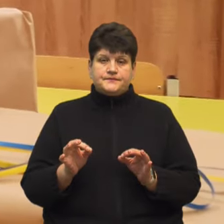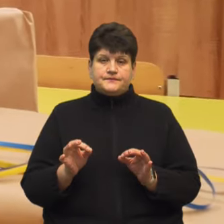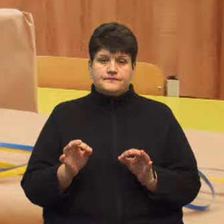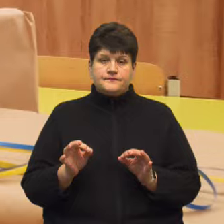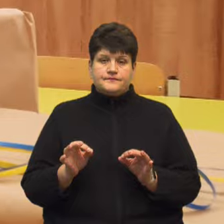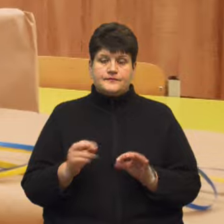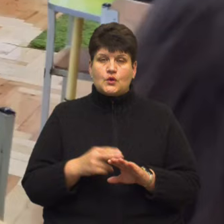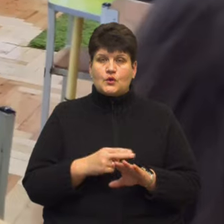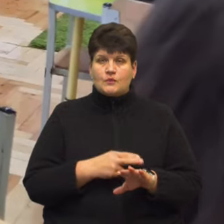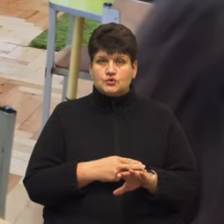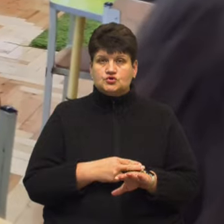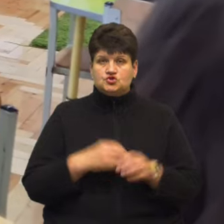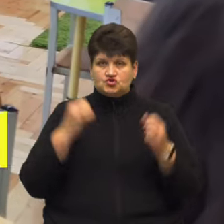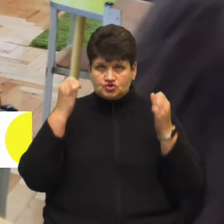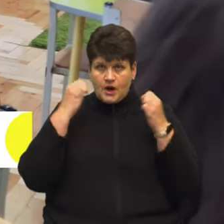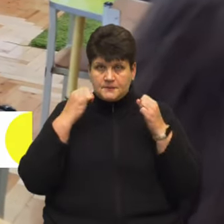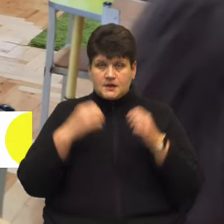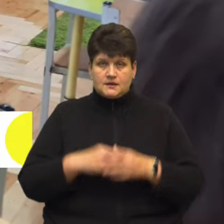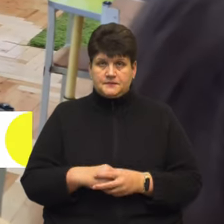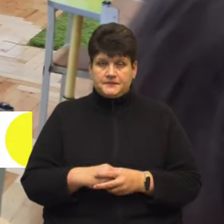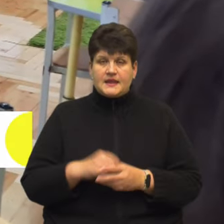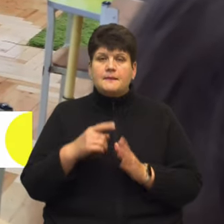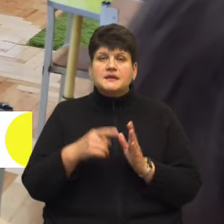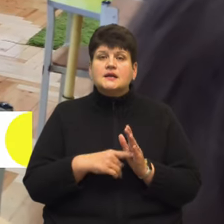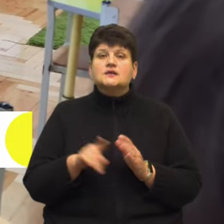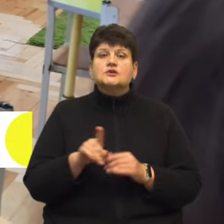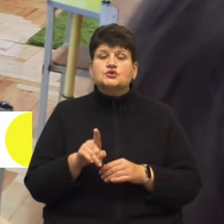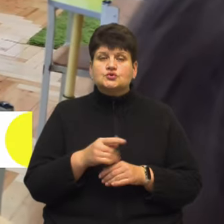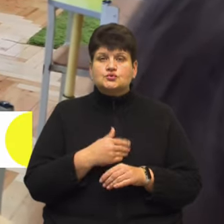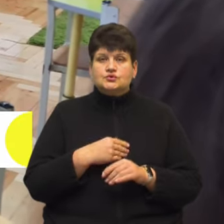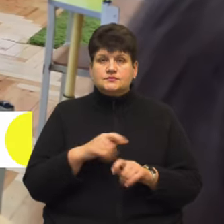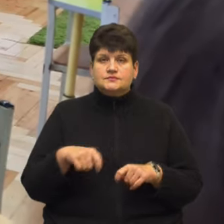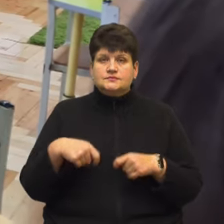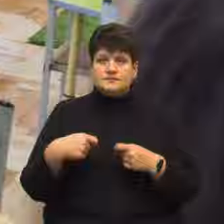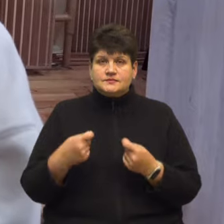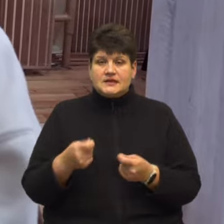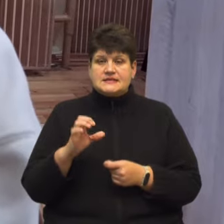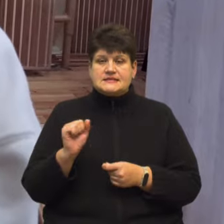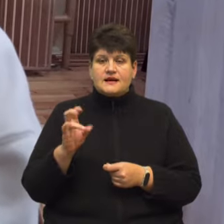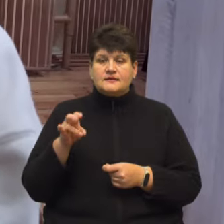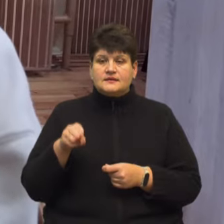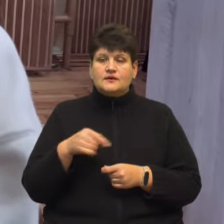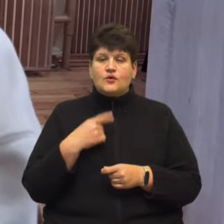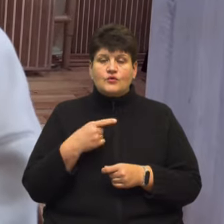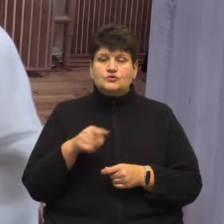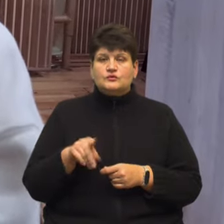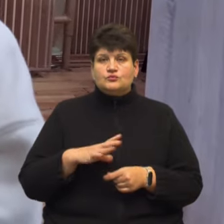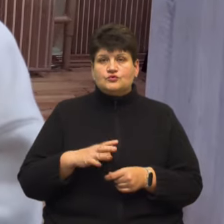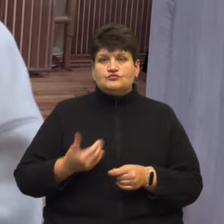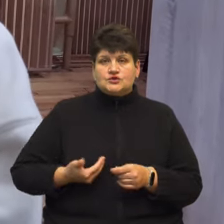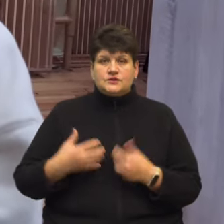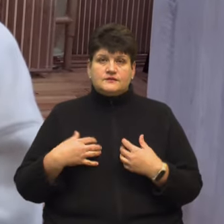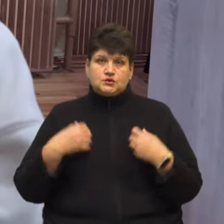носки, шапка. На запитання, що бажає військовим, Санте Фаріон відповідає. Щоб він був живий і